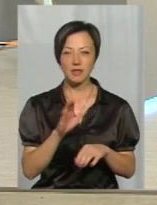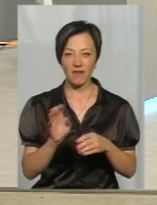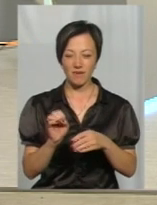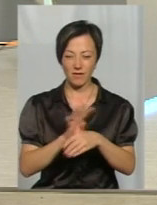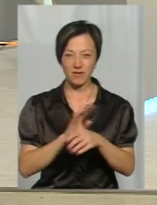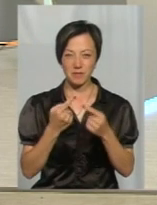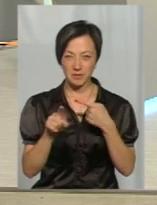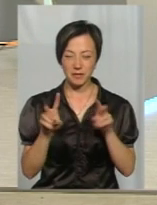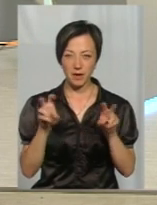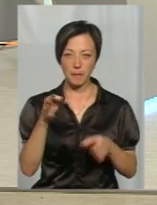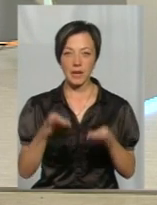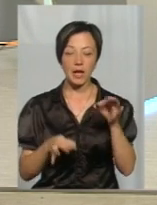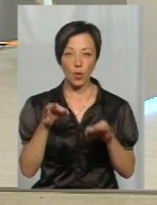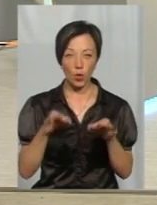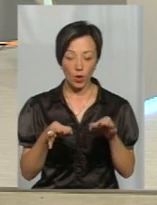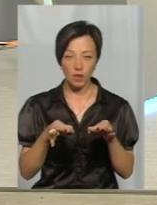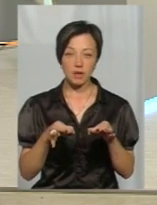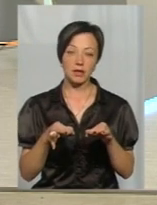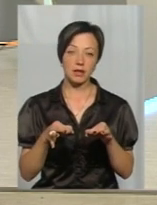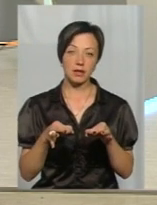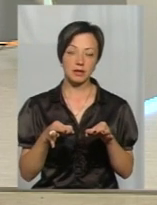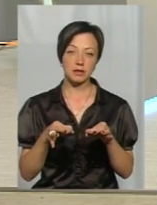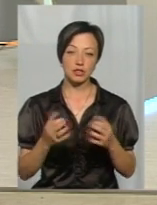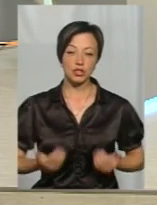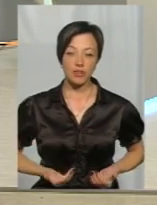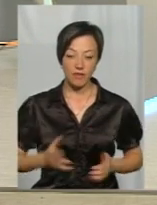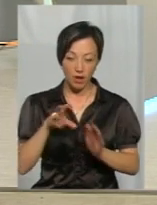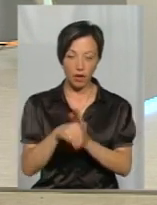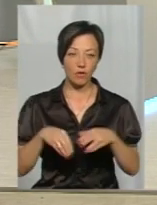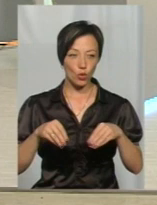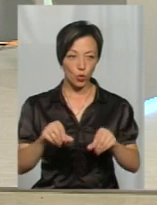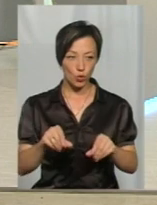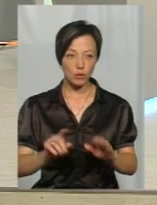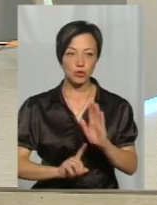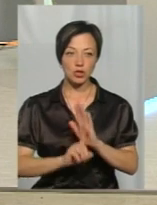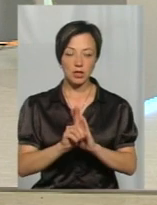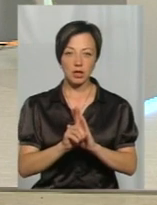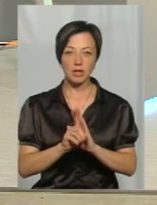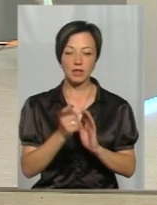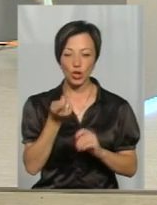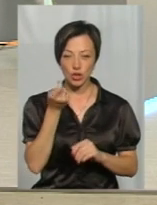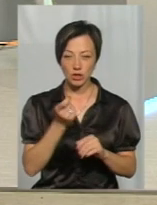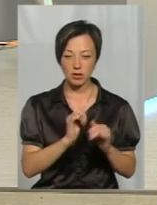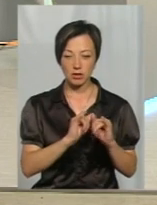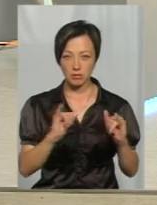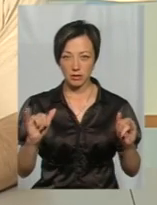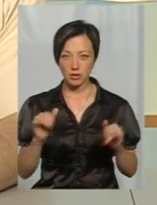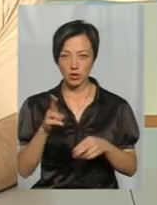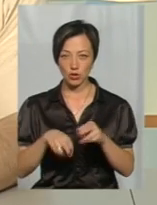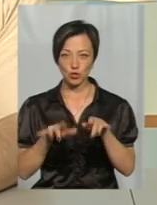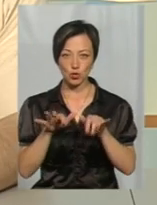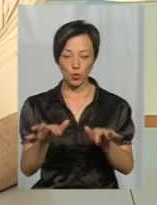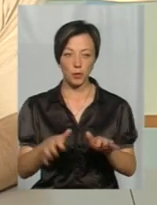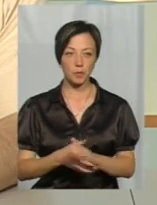свій спосіб життя веде в грунті, починаючи з личинки і закінчується таким